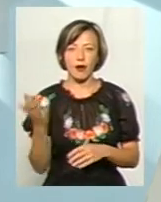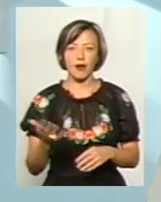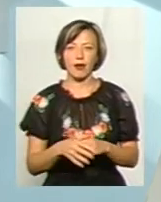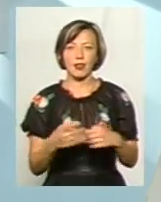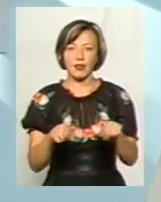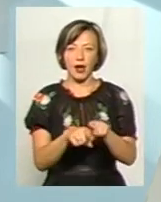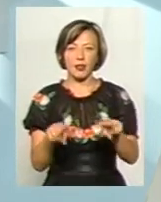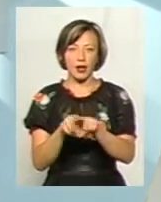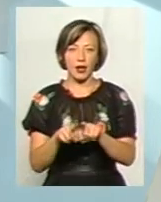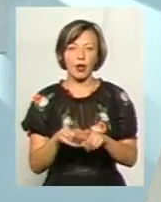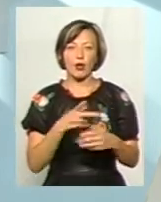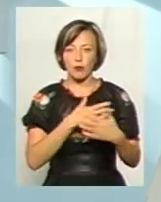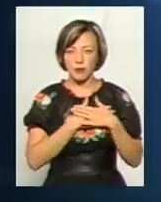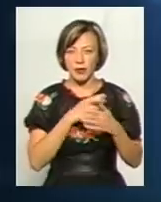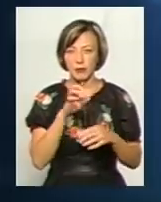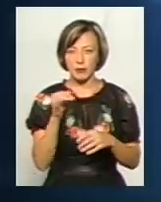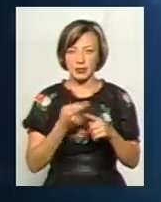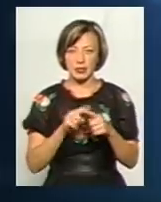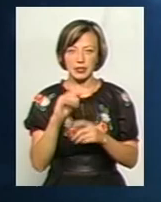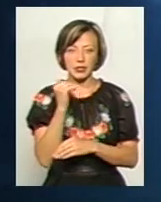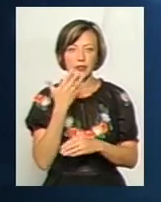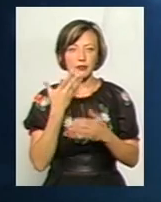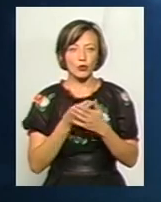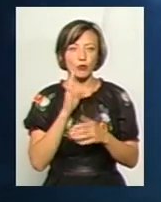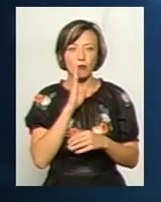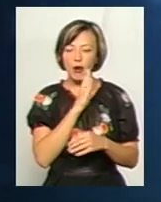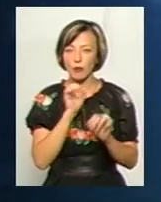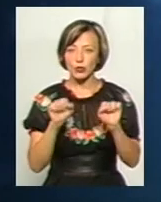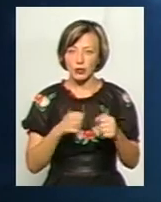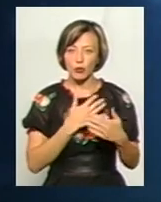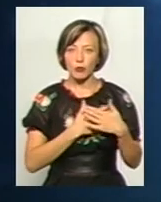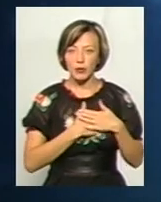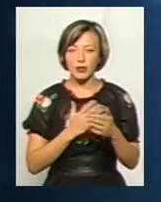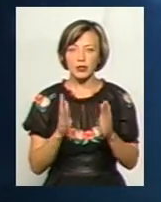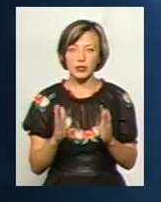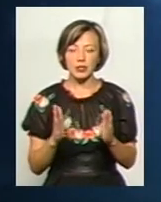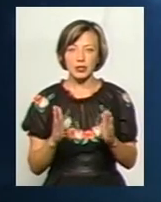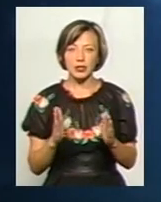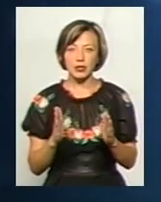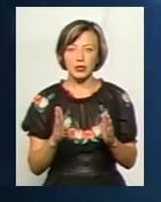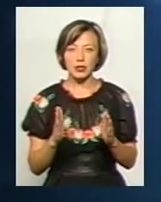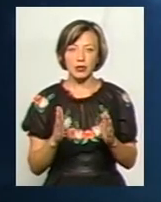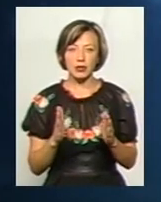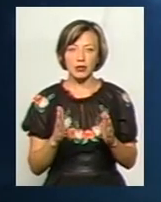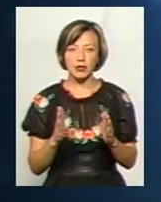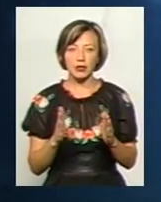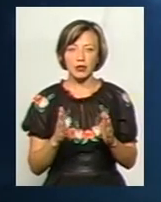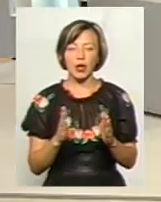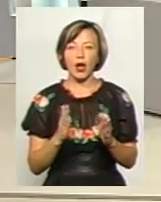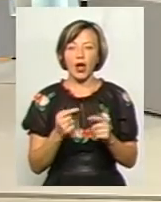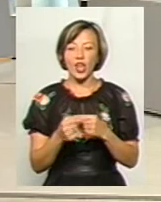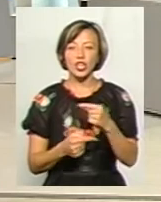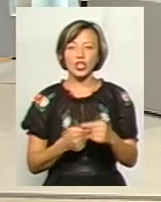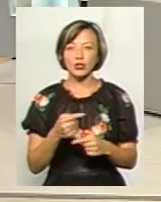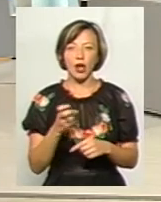така-сяка, чи любило б це дитя свою маму? Можливо, любило б суто, так би мовити, якось кровно, генетично,